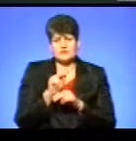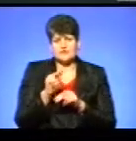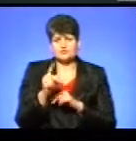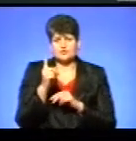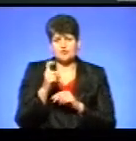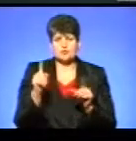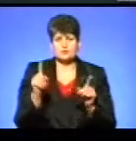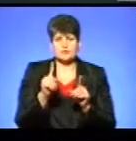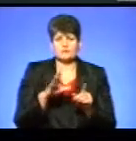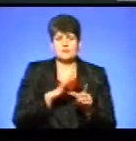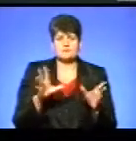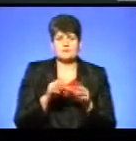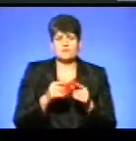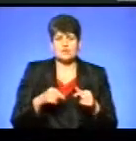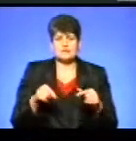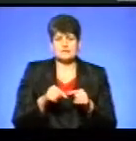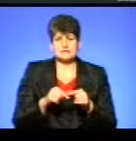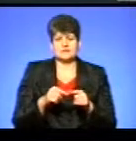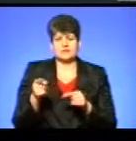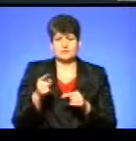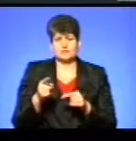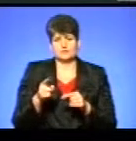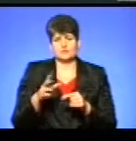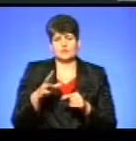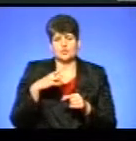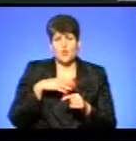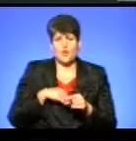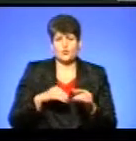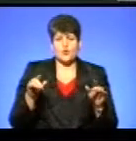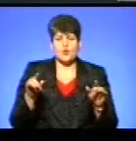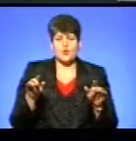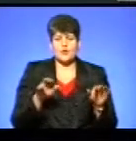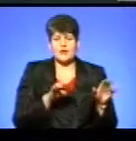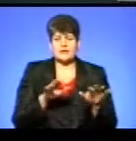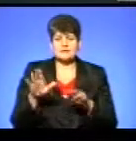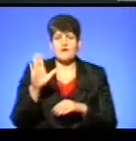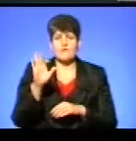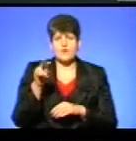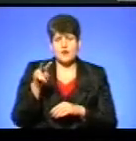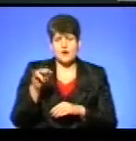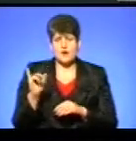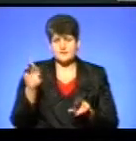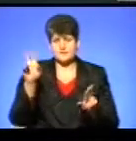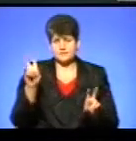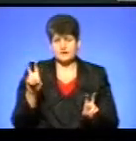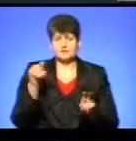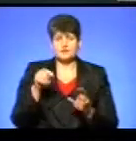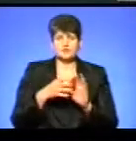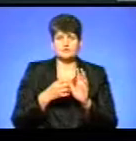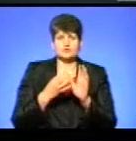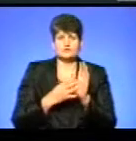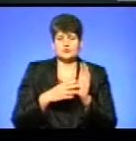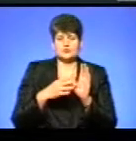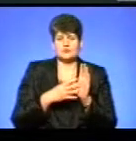Був співорганізатором Тернопільського муніципального духовного оркестру «Оркестра волі». У 1999 році